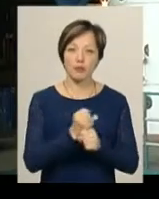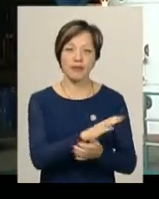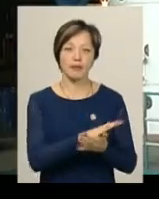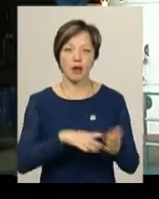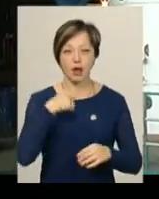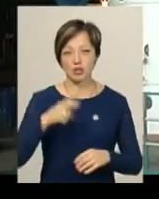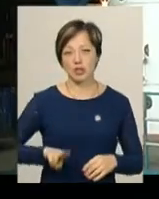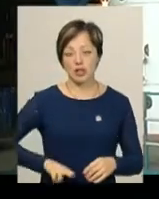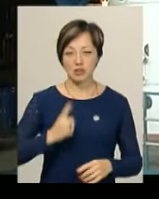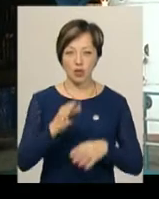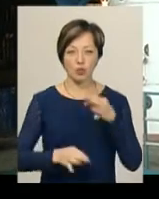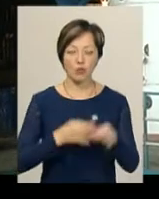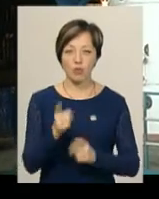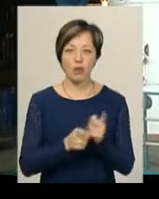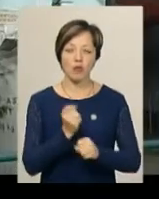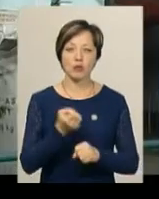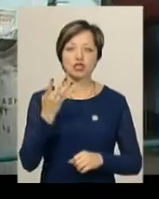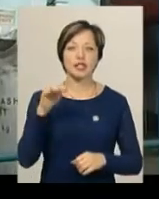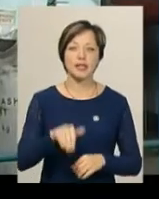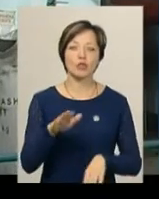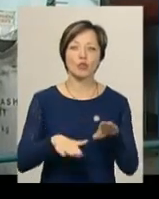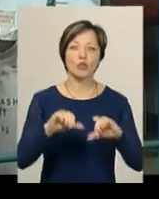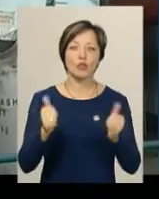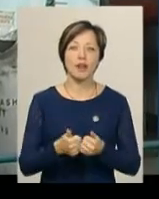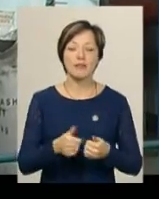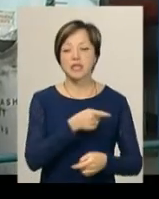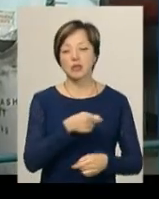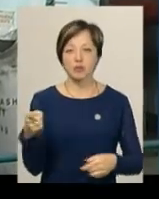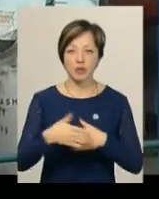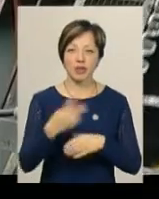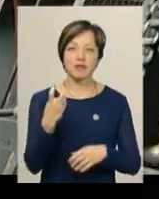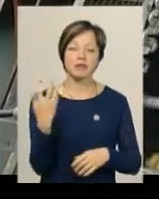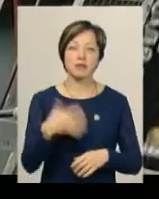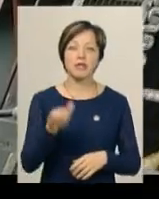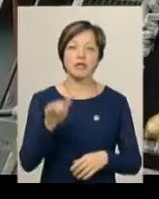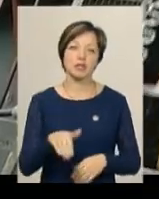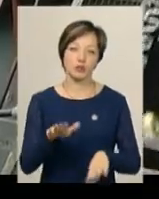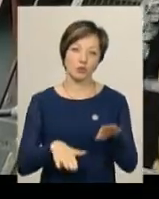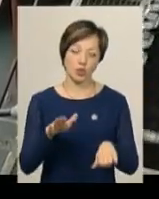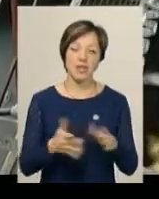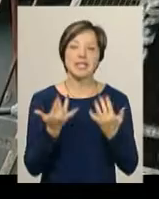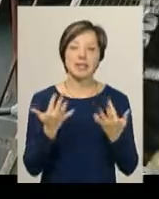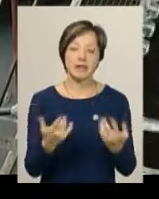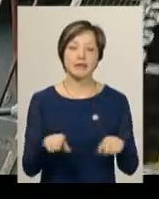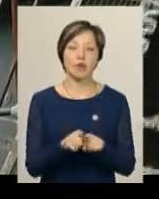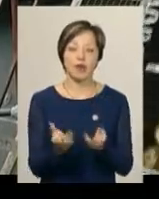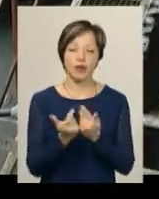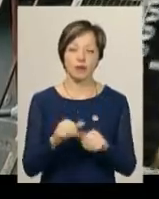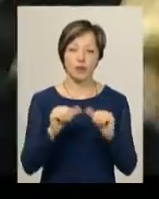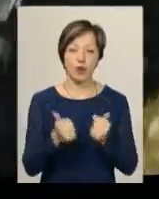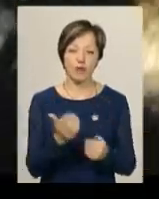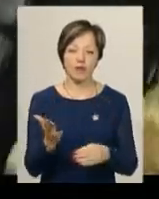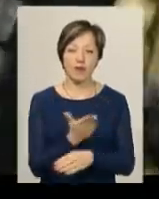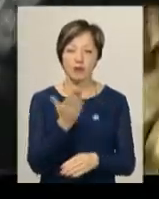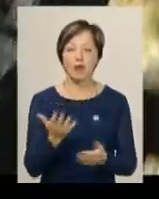далі, каже директор. За добу тут переробляють 4 тисяч тонн буряків, за сезон приблизно 250 тисяч тонн. Скільки з такої кількості буряків